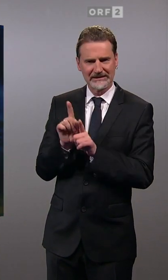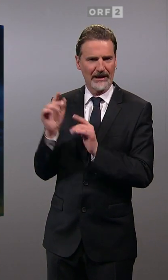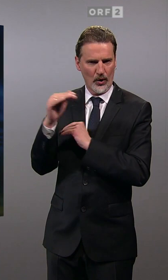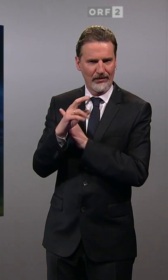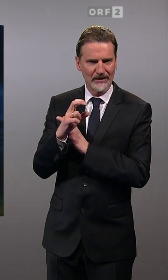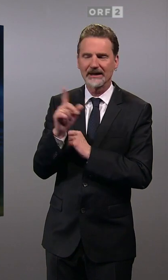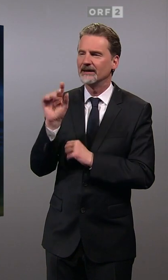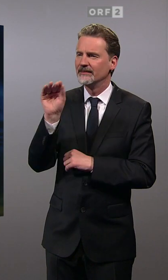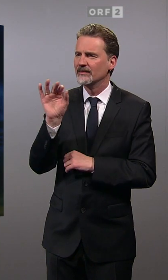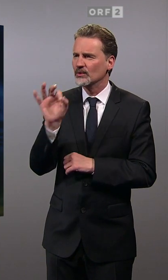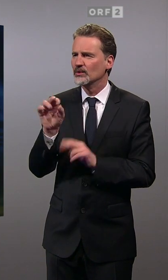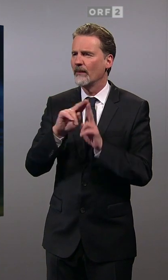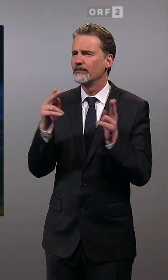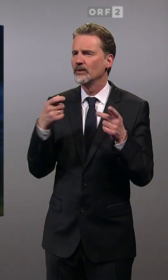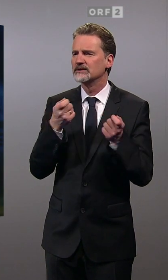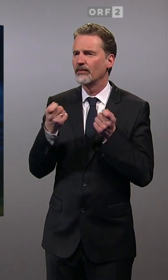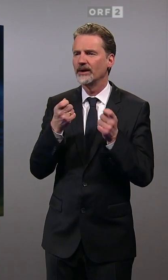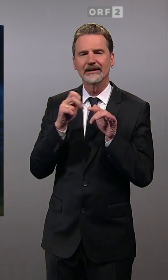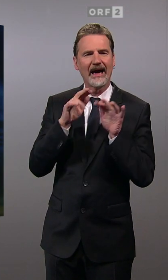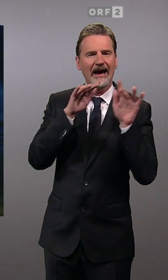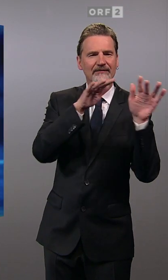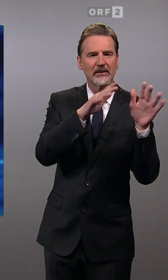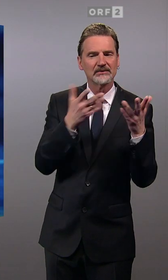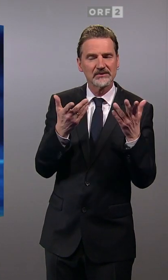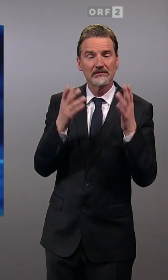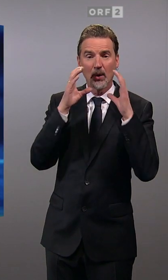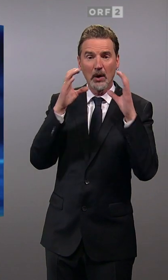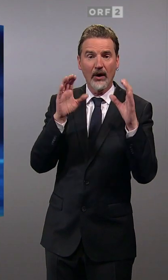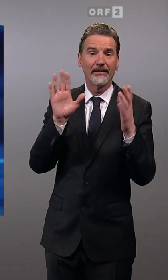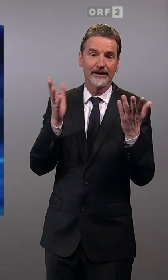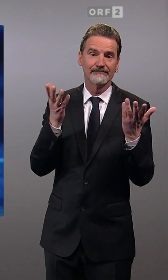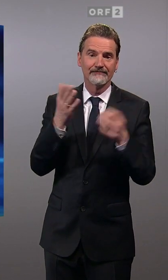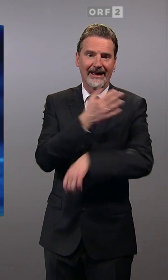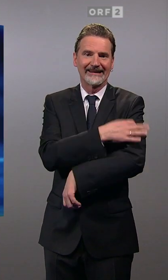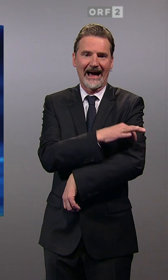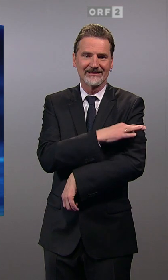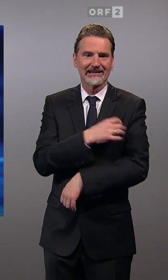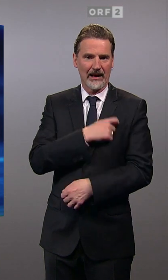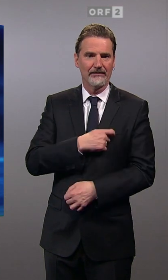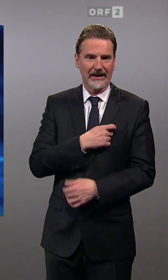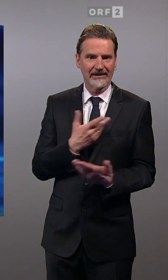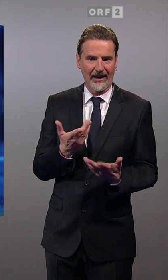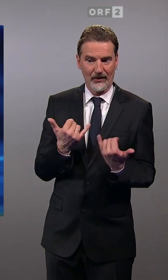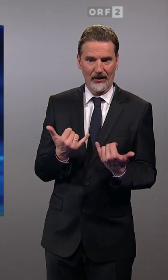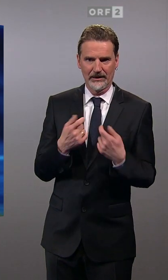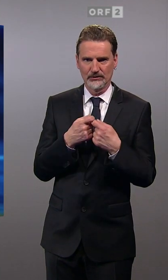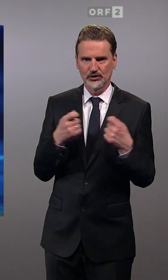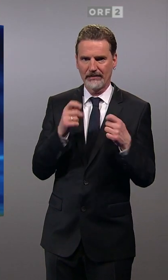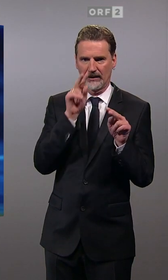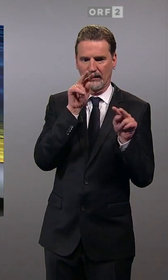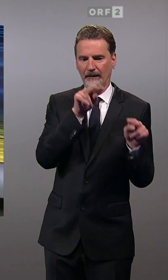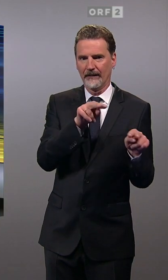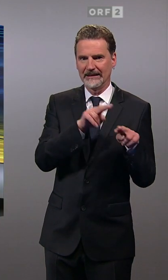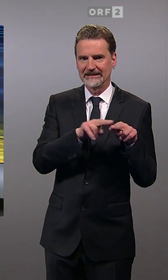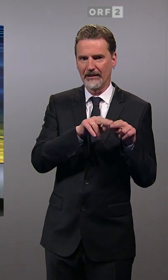allenfalls auf die Bundespolitik haben kann. Die ÖVP ist Kanzlerpartei und blickt heute wohl gespannt auf die Ergebnisse aus St.